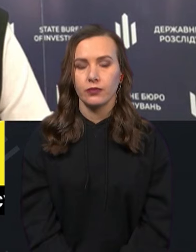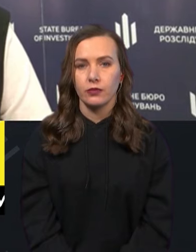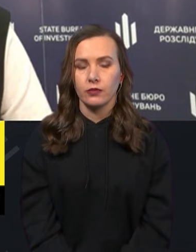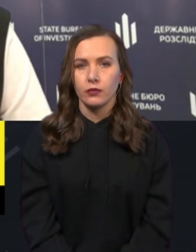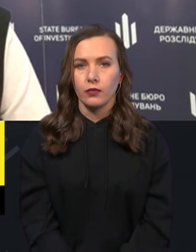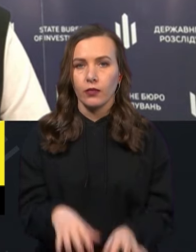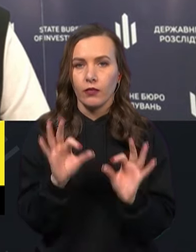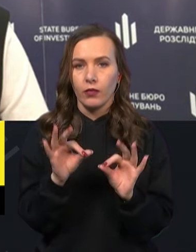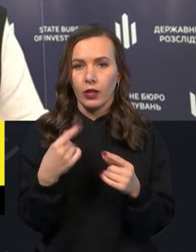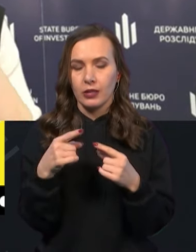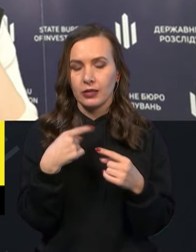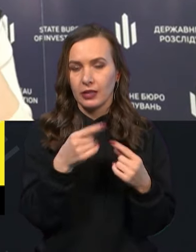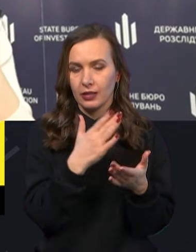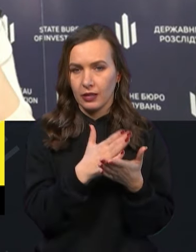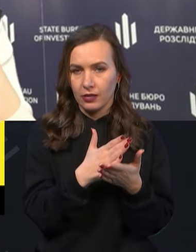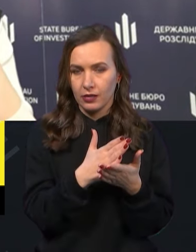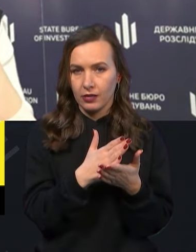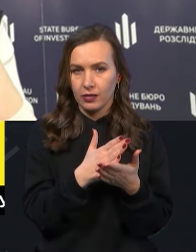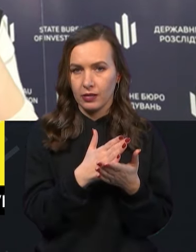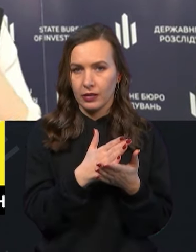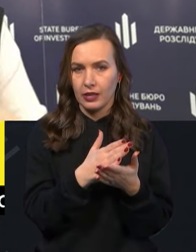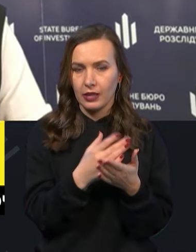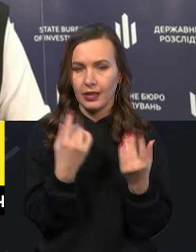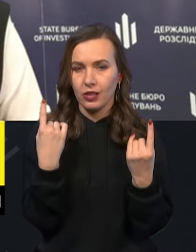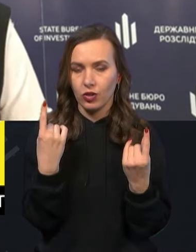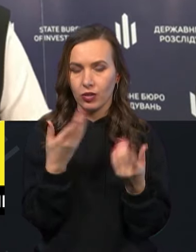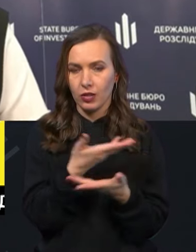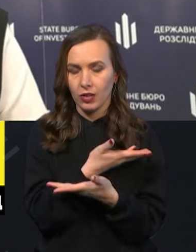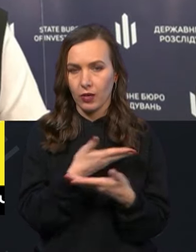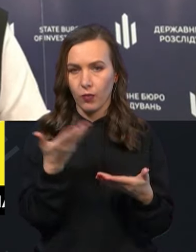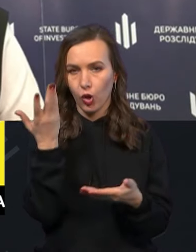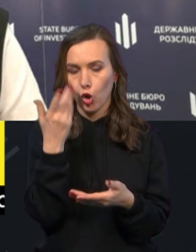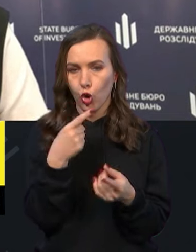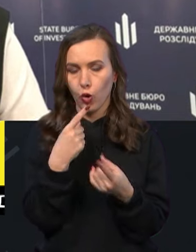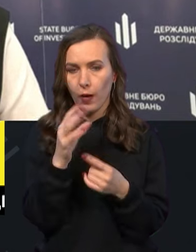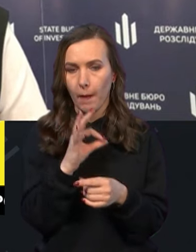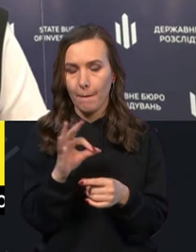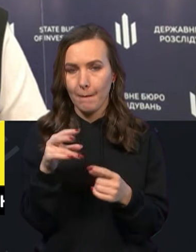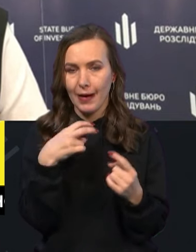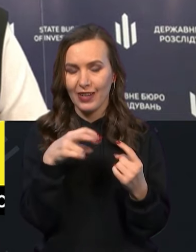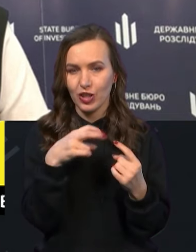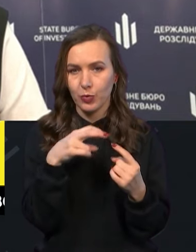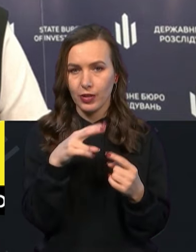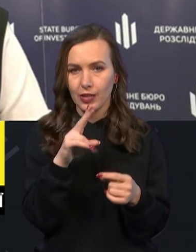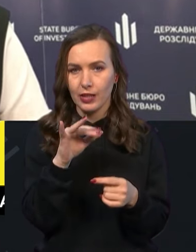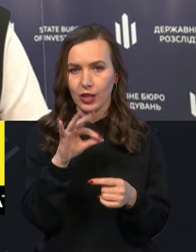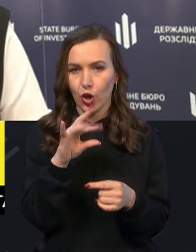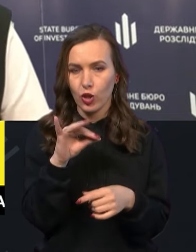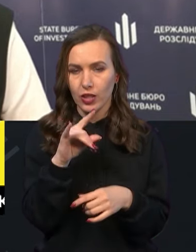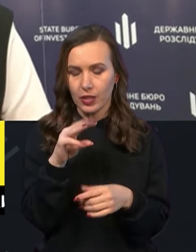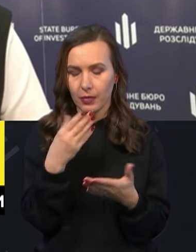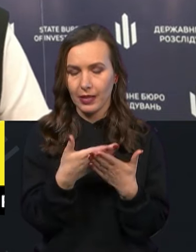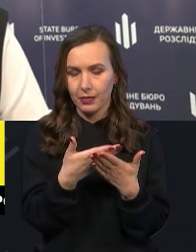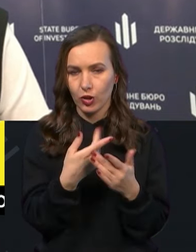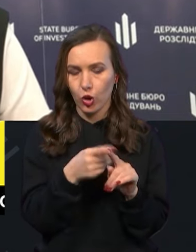Звичайно, що різниця є і суттєва. Ми з вами, коли говоримо про колабораціонізм, є, наприклад,